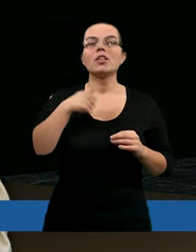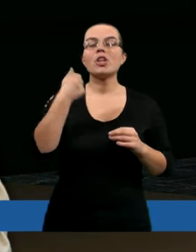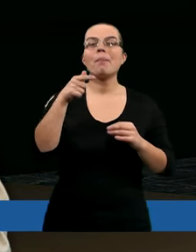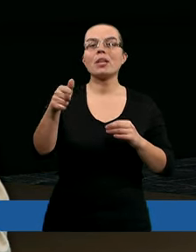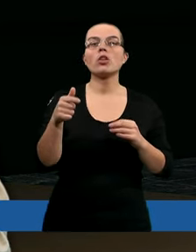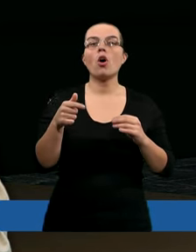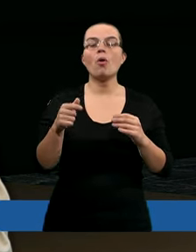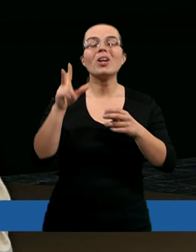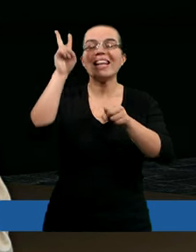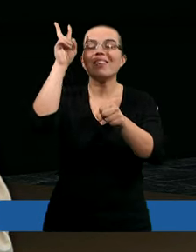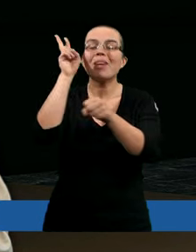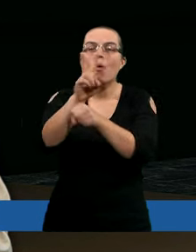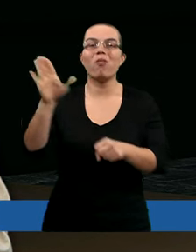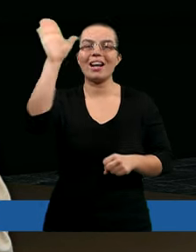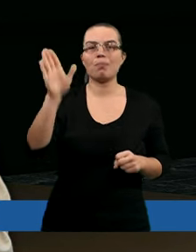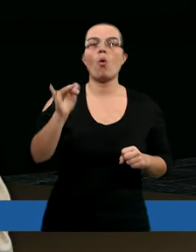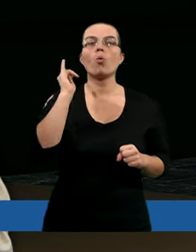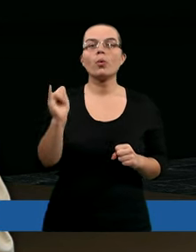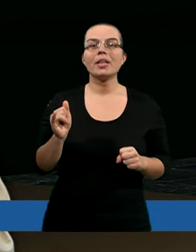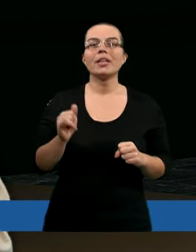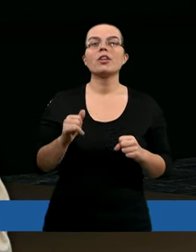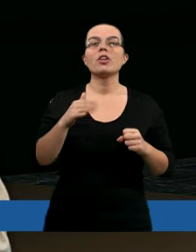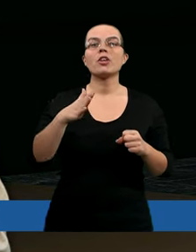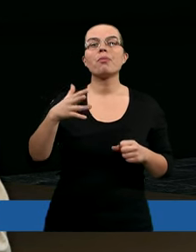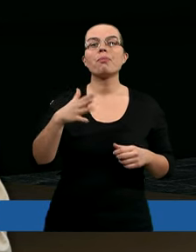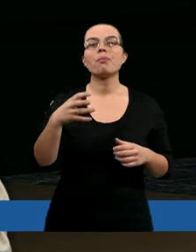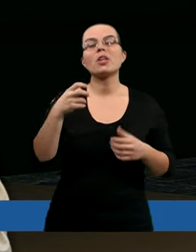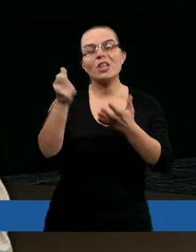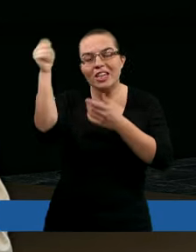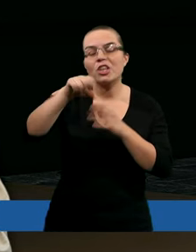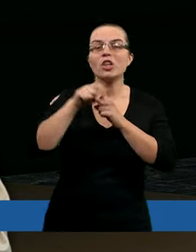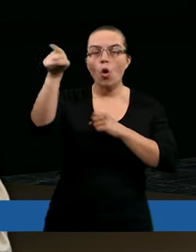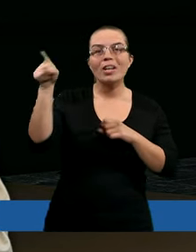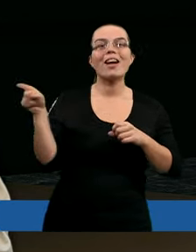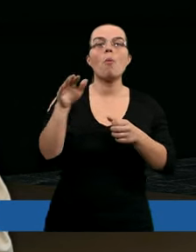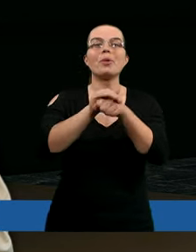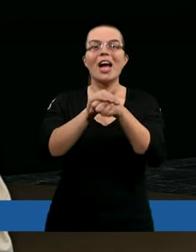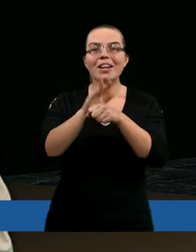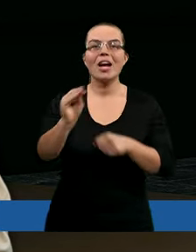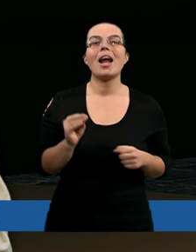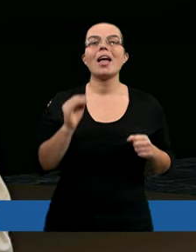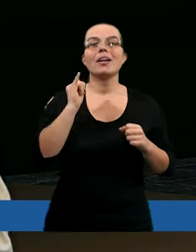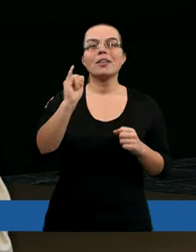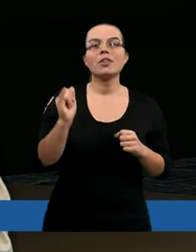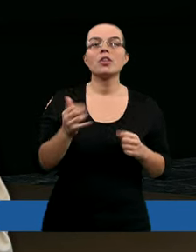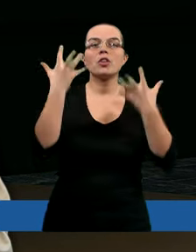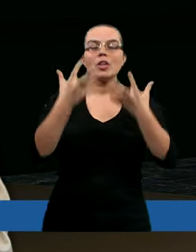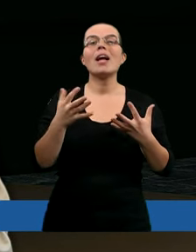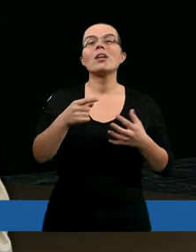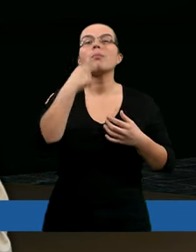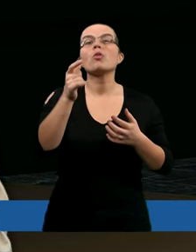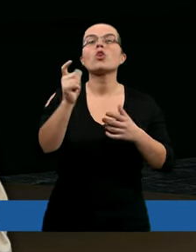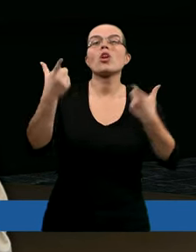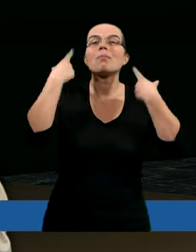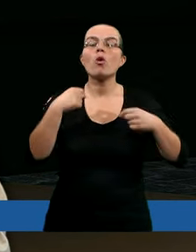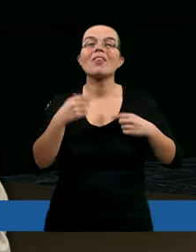dalej trwał przy Bogu. W którymś momencie przyszli do niego przyjaciele. Jednak jak moglibyśmy się spodziewać,